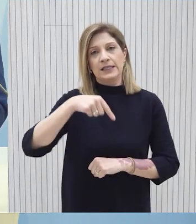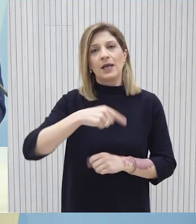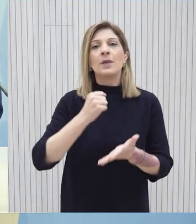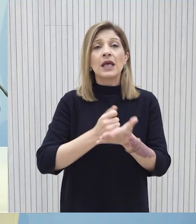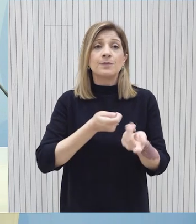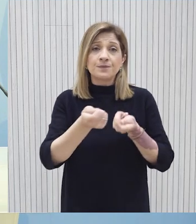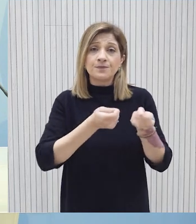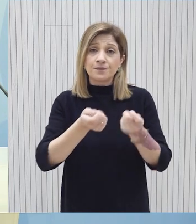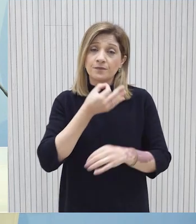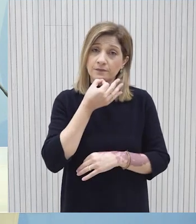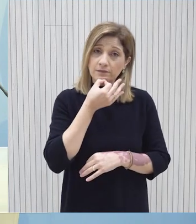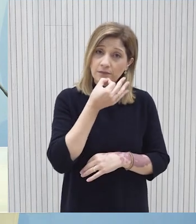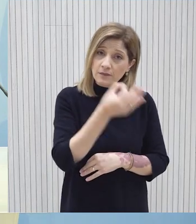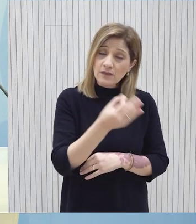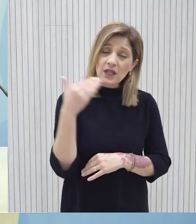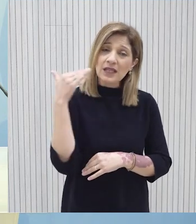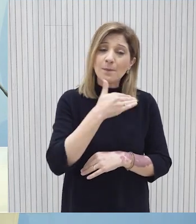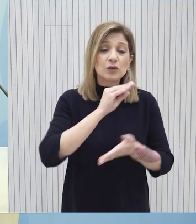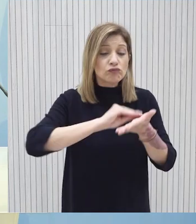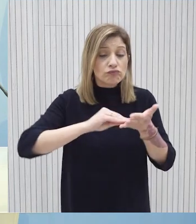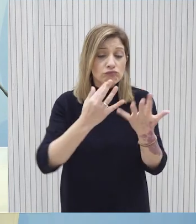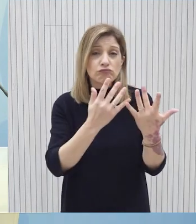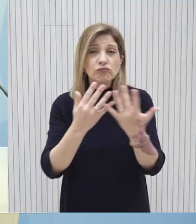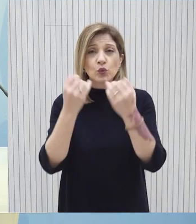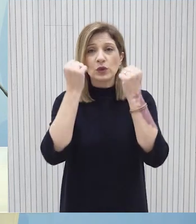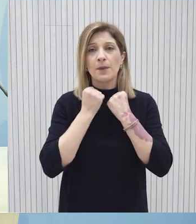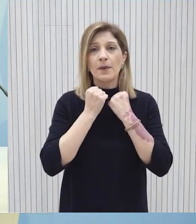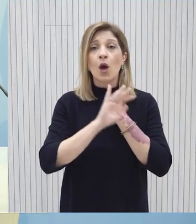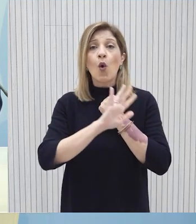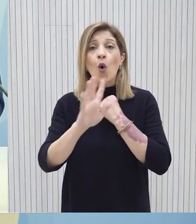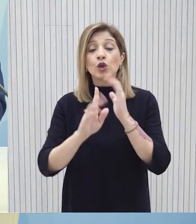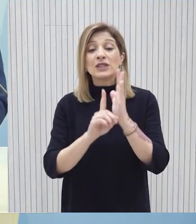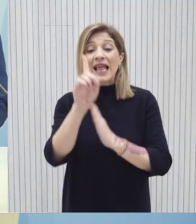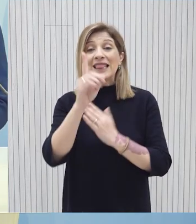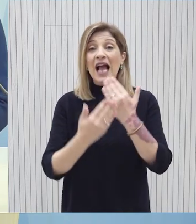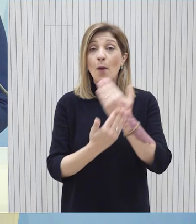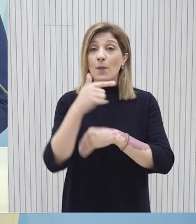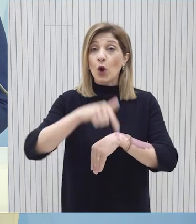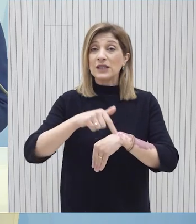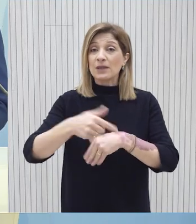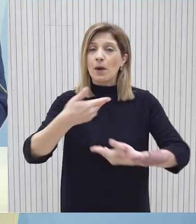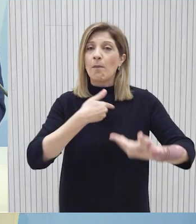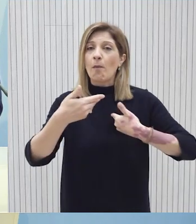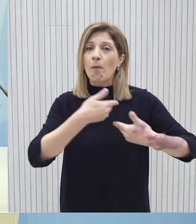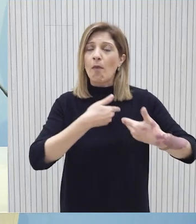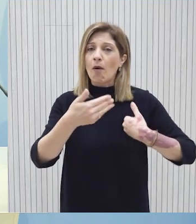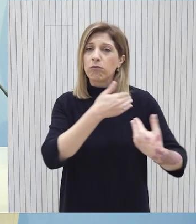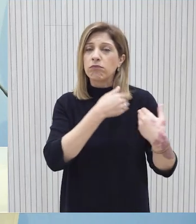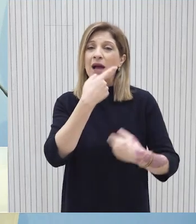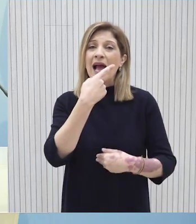οδηγίες που έχουν δοθεί η άμεση εκτίμησή τους. Μέχρι τις 11 σήμερα το πρωί, τα εισερχόμενα αιτήματα αφορούσαν